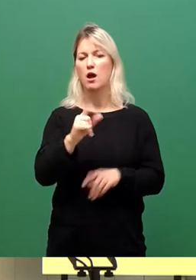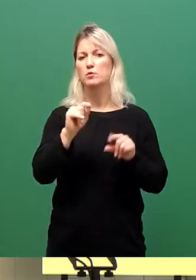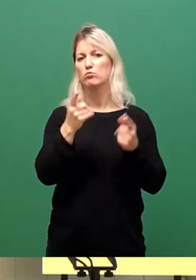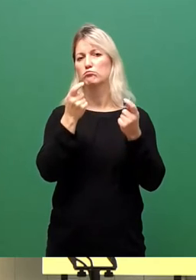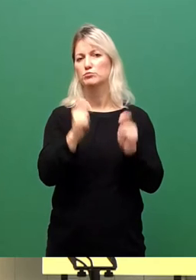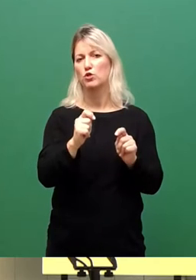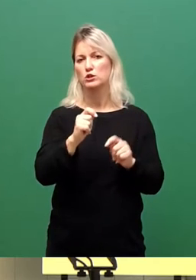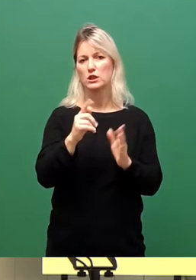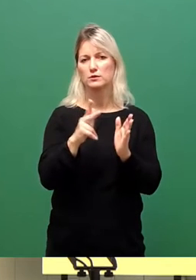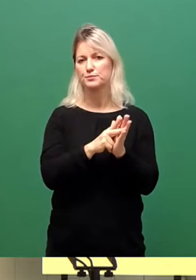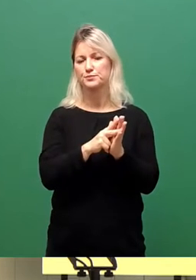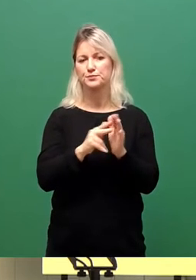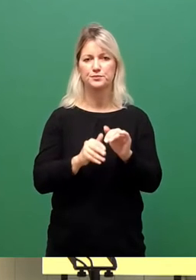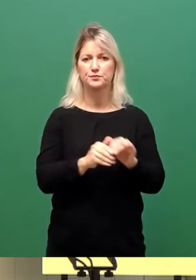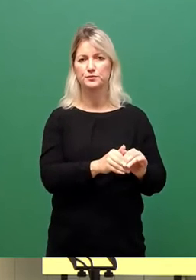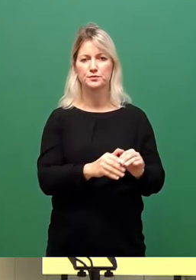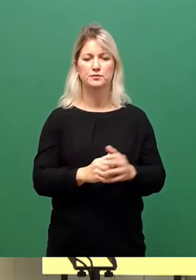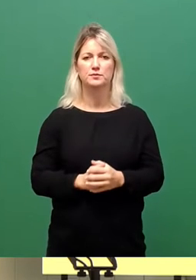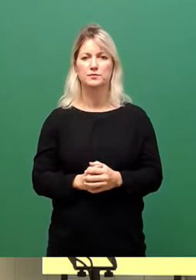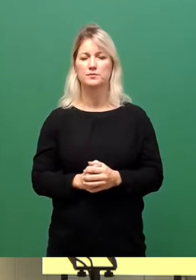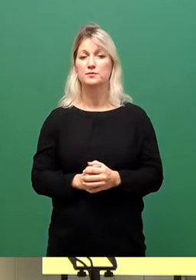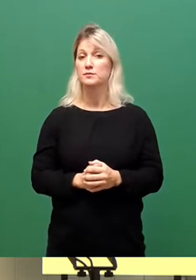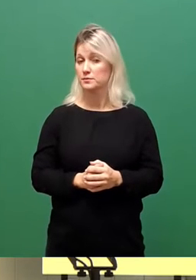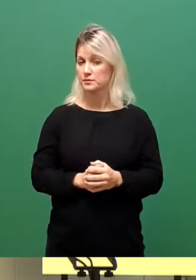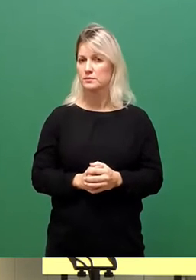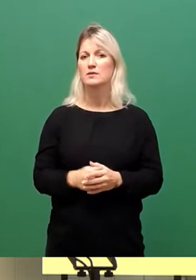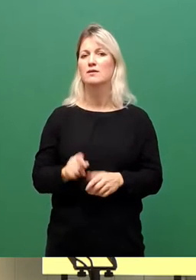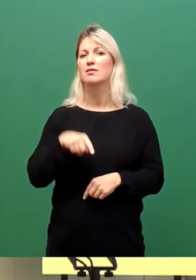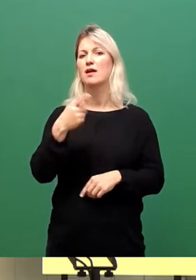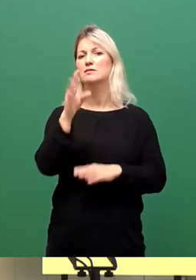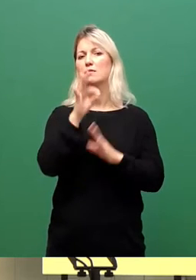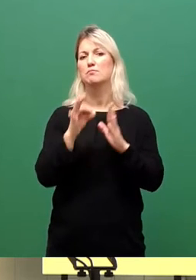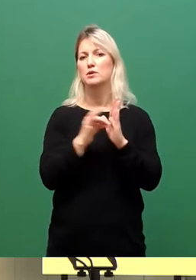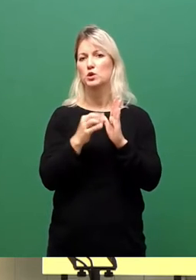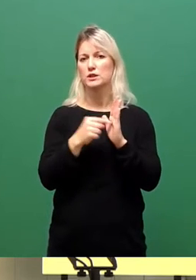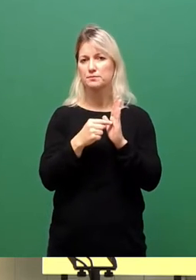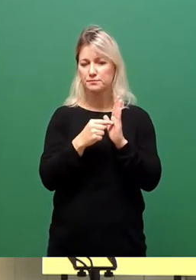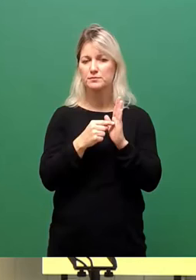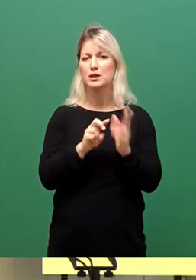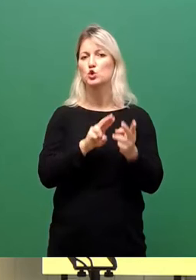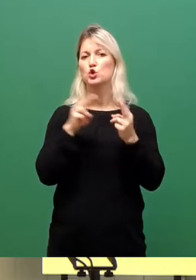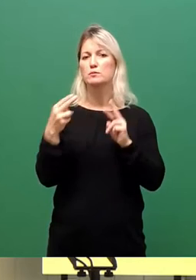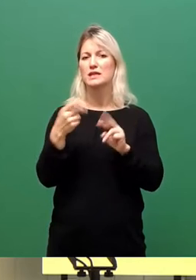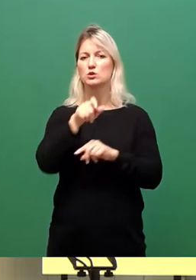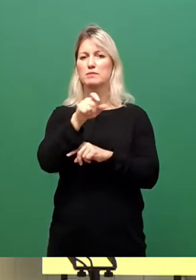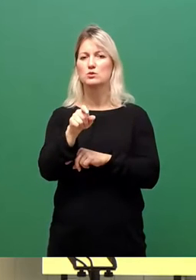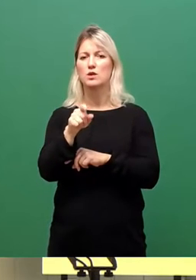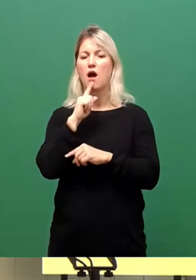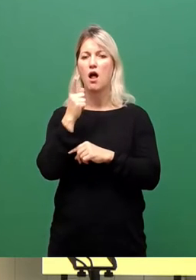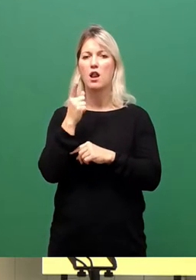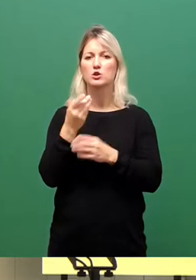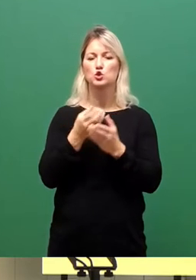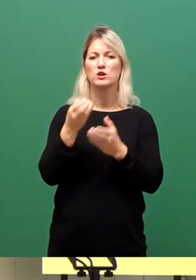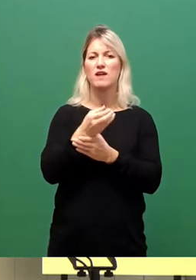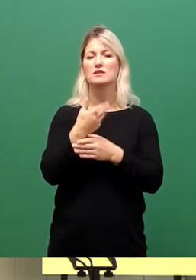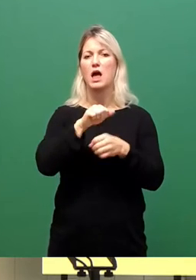Damit kämen wir zum nächsten Tagesordnungspunkt, Umsetzung des Personalzuwerks im Amt für Gesundheit und Prävention